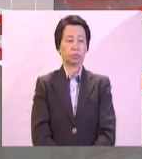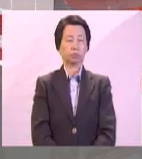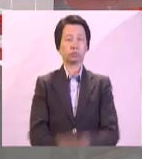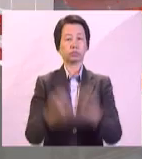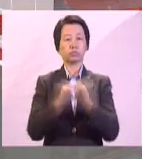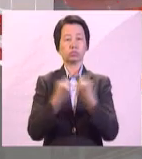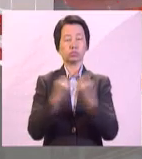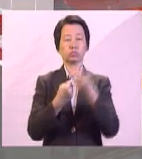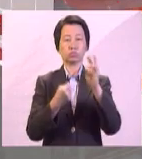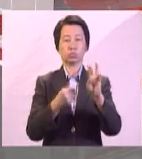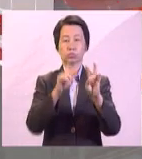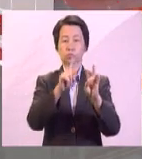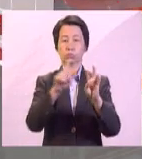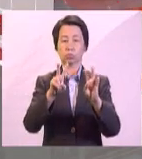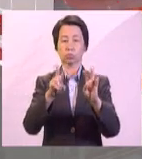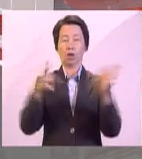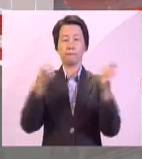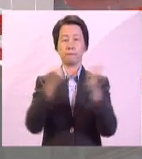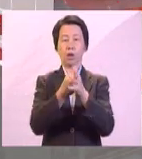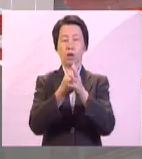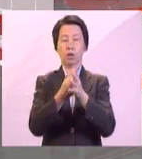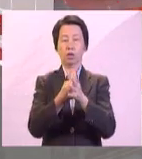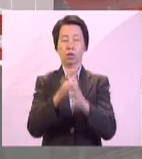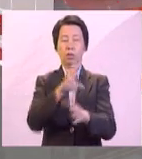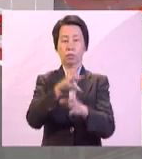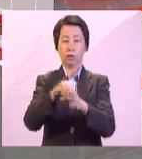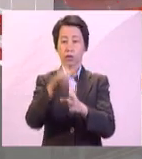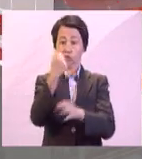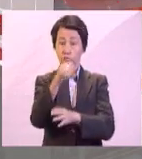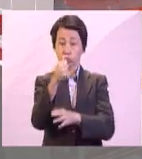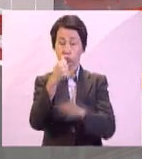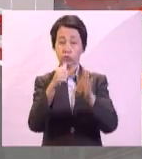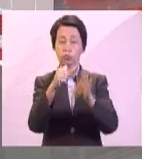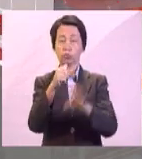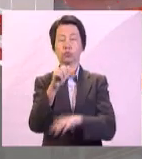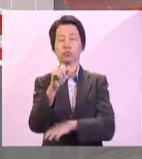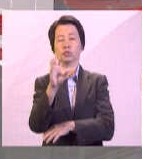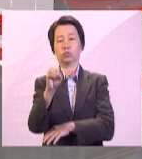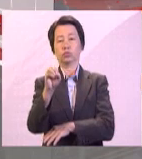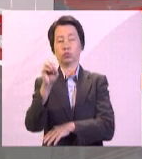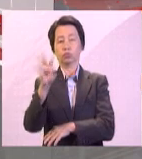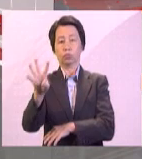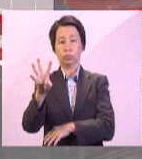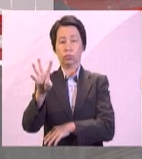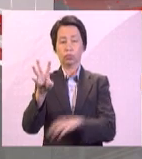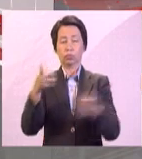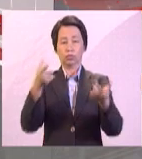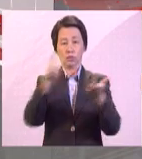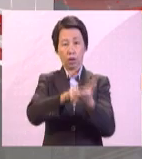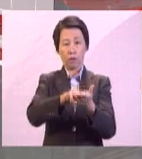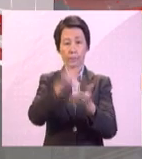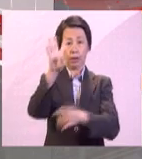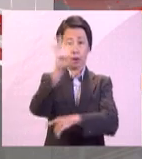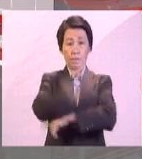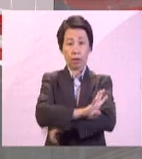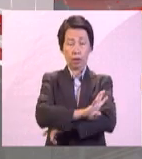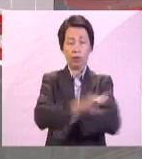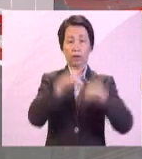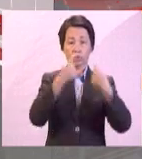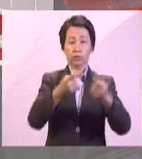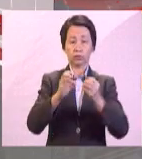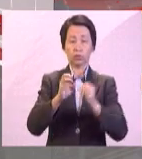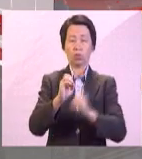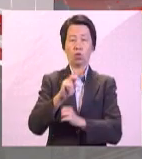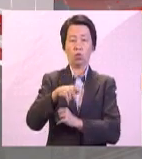Jumlah 7,012 kemalangan jalan raya membabitkan 10,042 kenderaan dilapor dalam tempoh 4 hari sejak Op Selamat